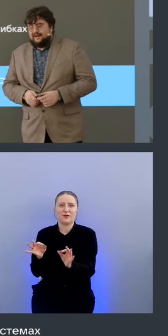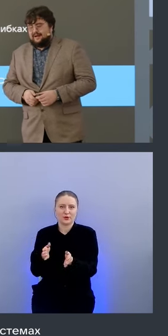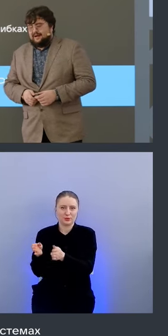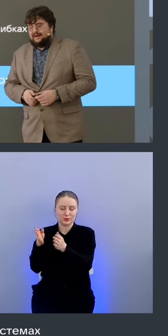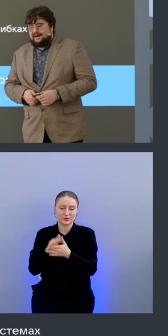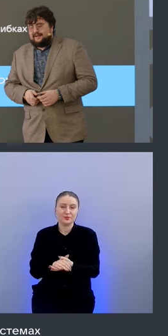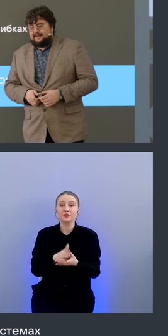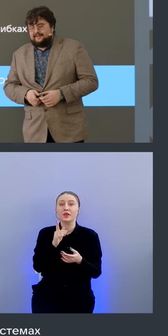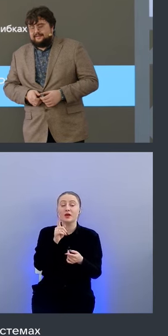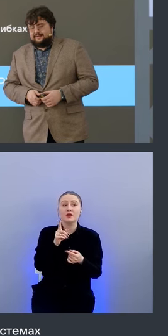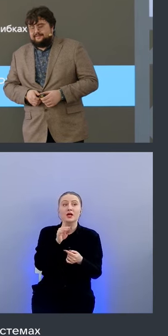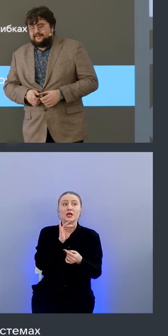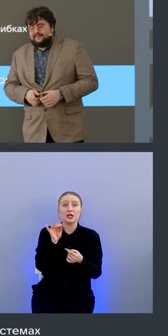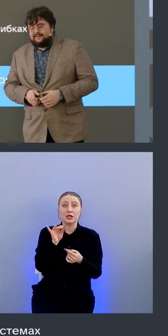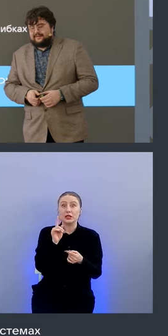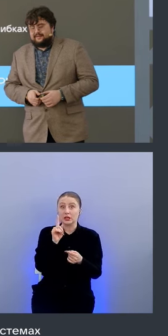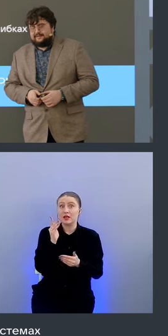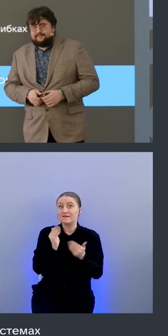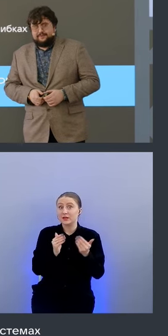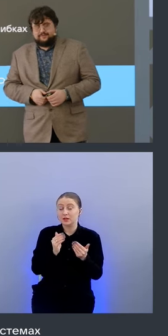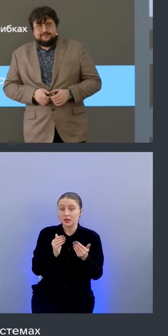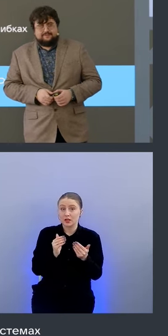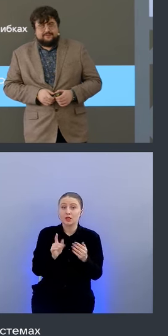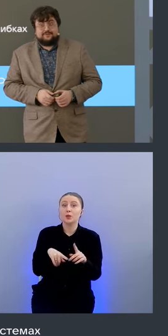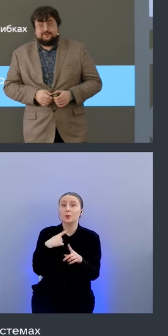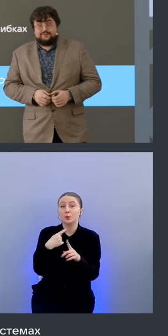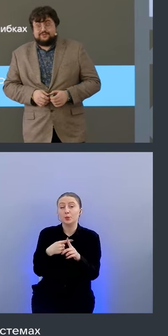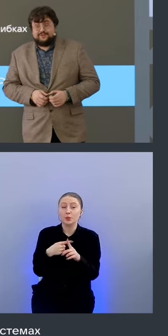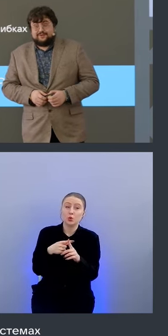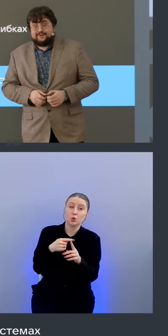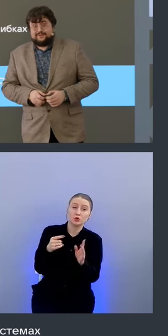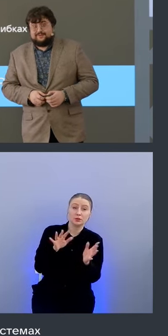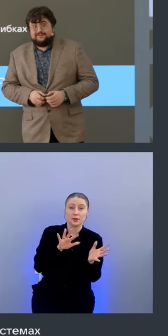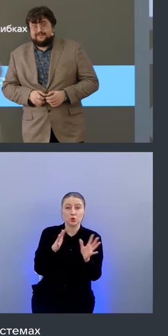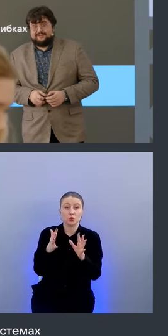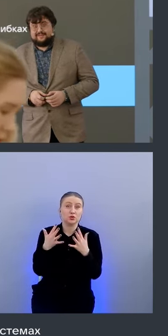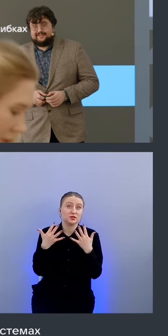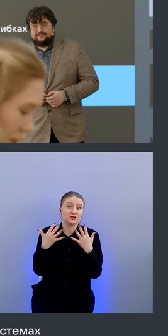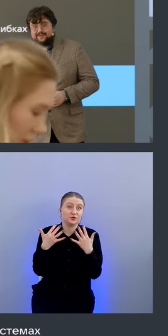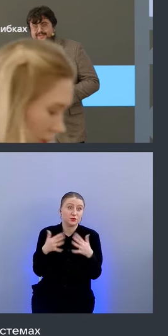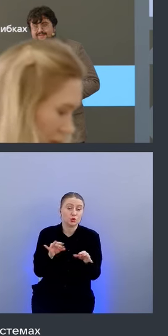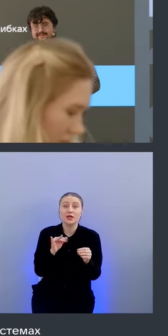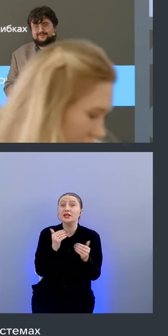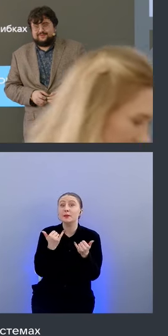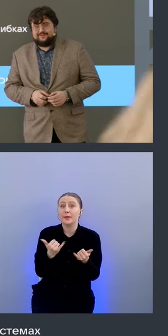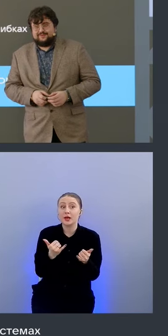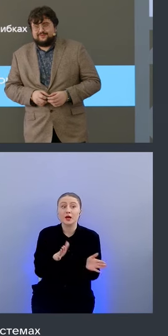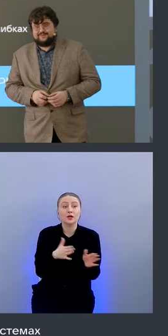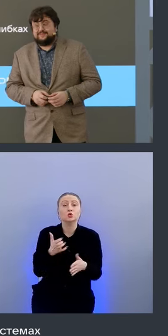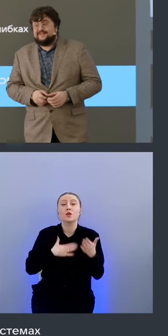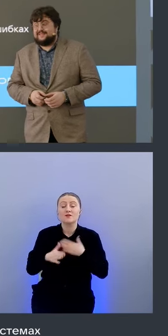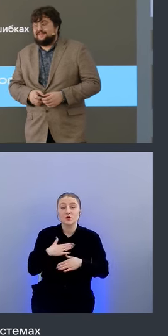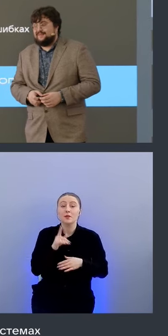а и наверное плюс минус все вот и теперь с